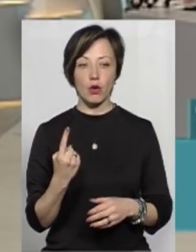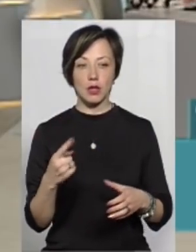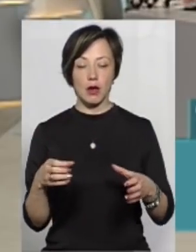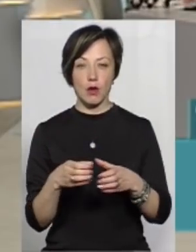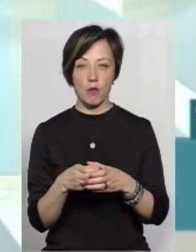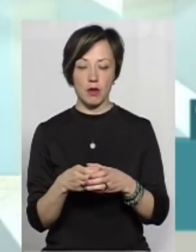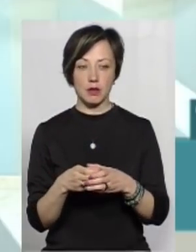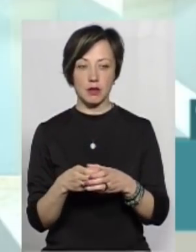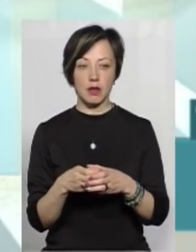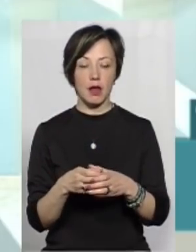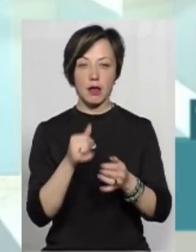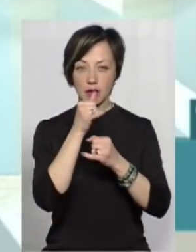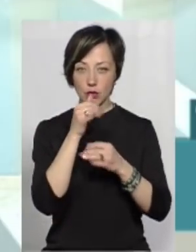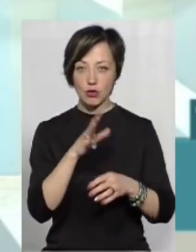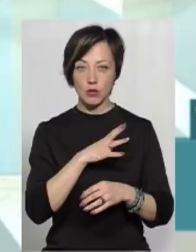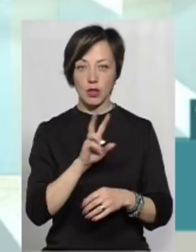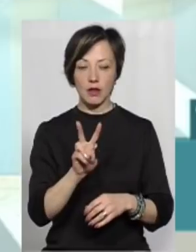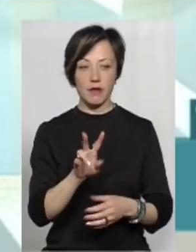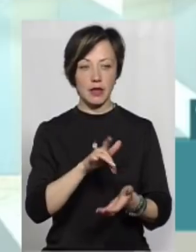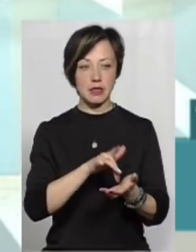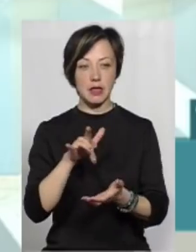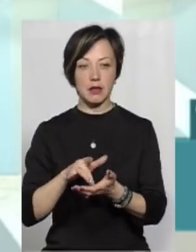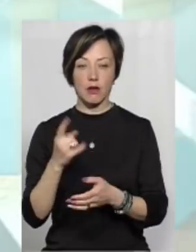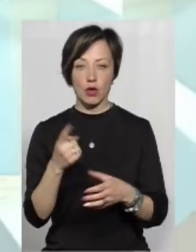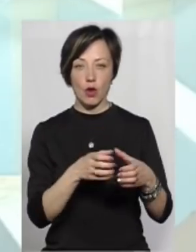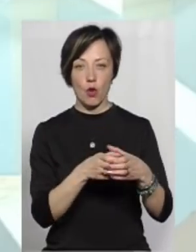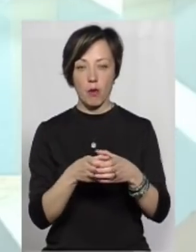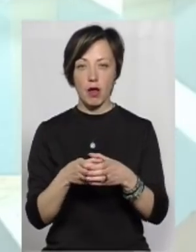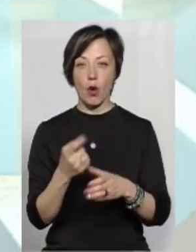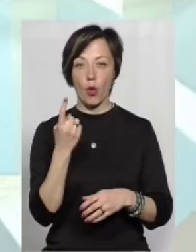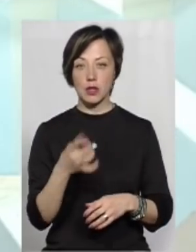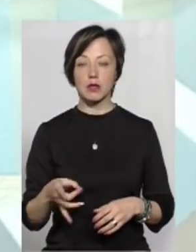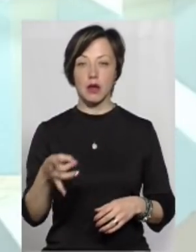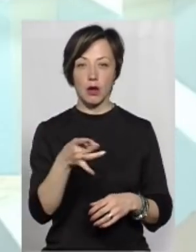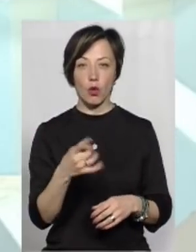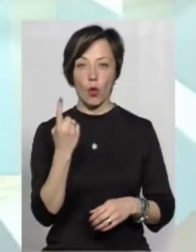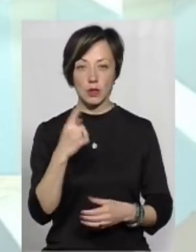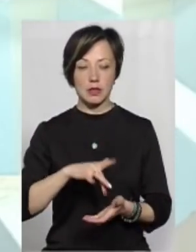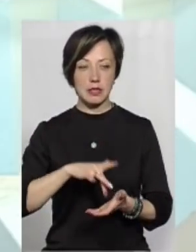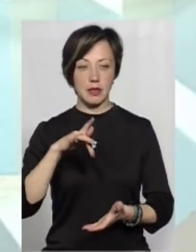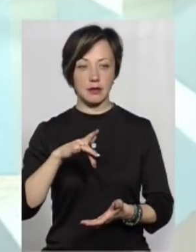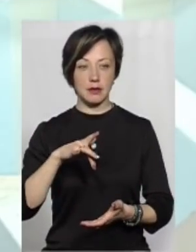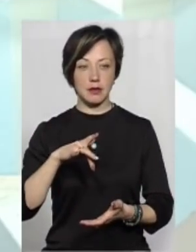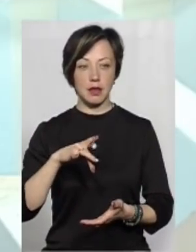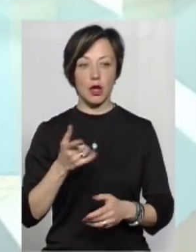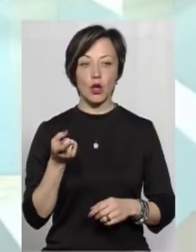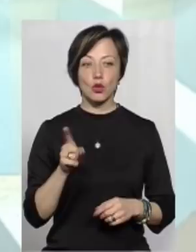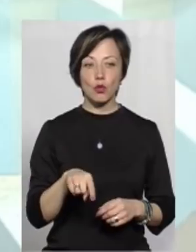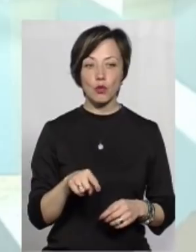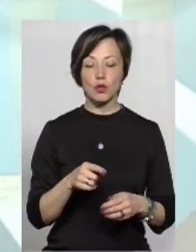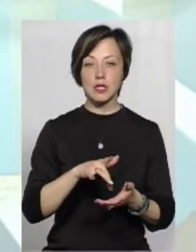громада. Не може бути два центри в одній громаді. Так само один район, один центр. Тому